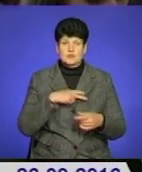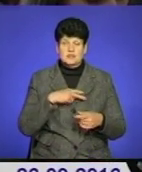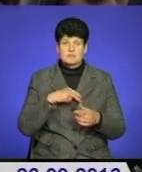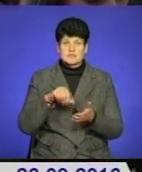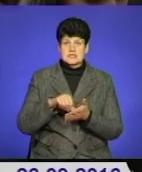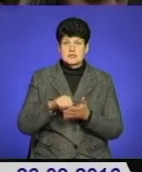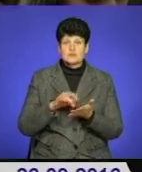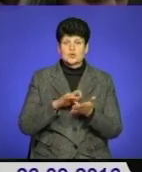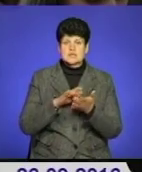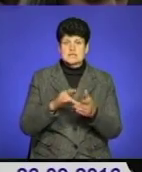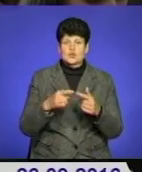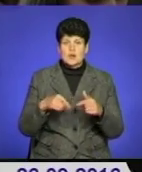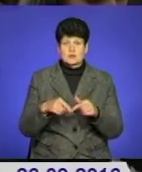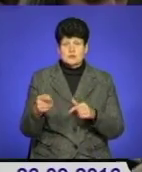туристичної галузі Тернопільщини.